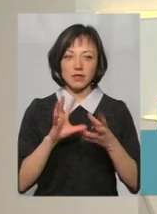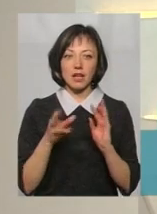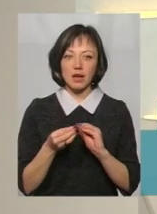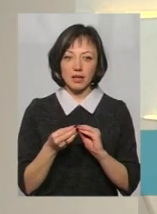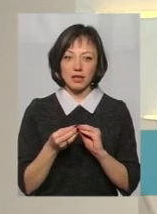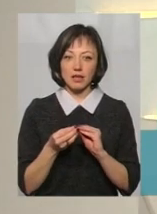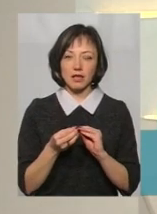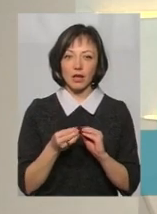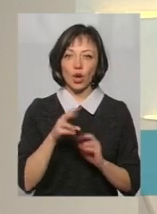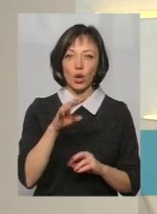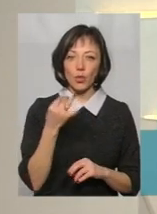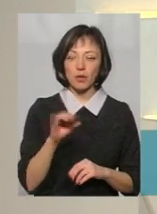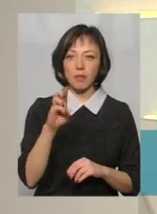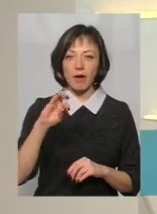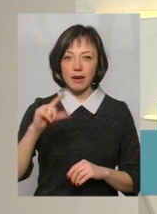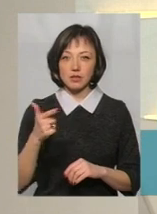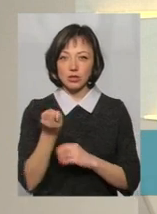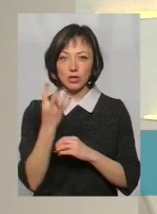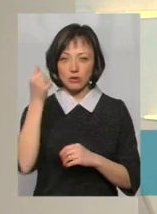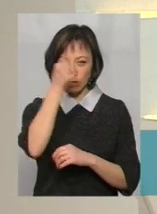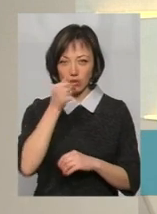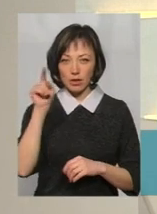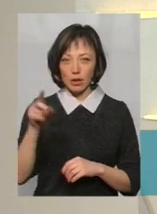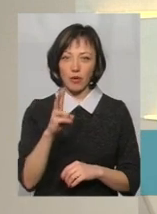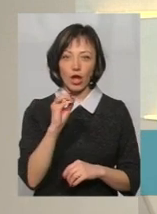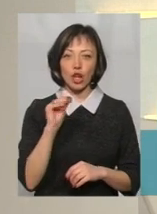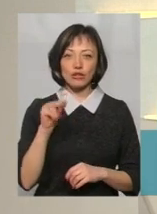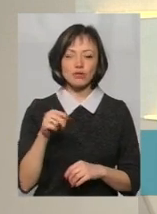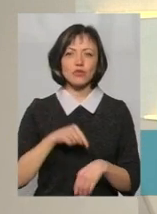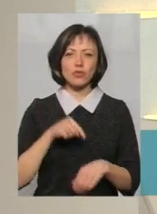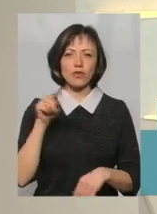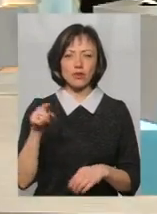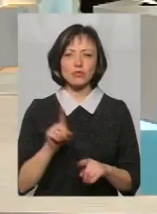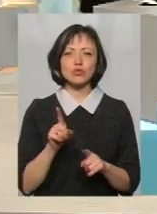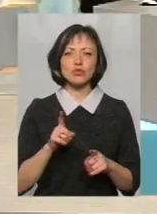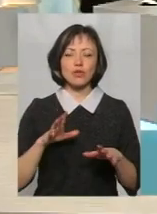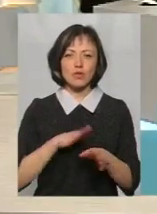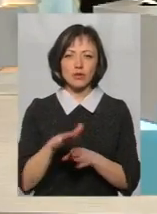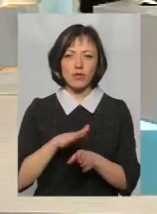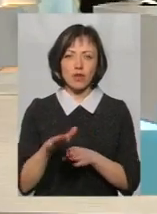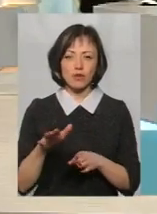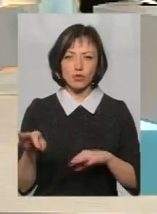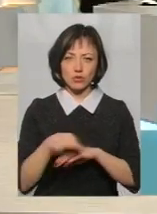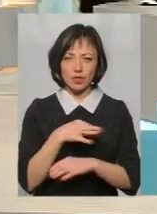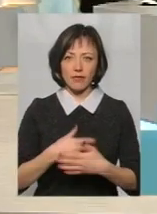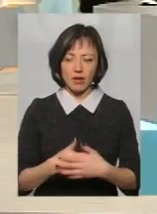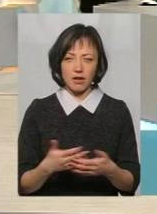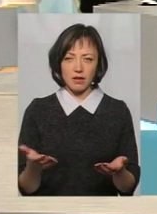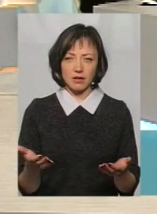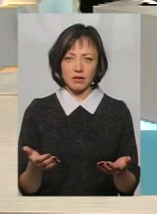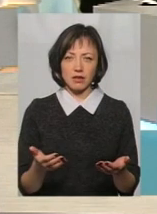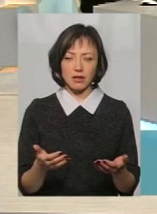взяти лютий, березень, 14 року, ви там, в Керчі? Що ви відчували там? Що там відбувається? Дружина вагітна.